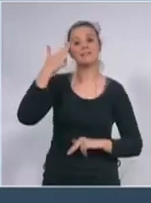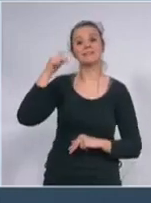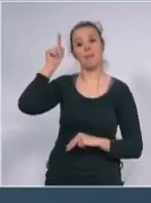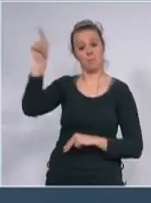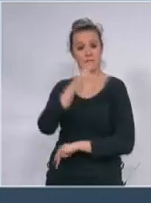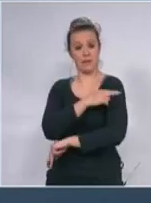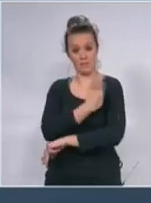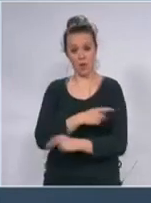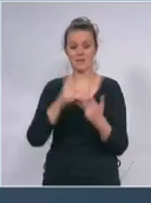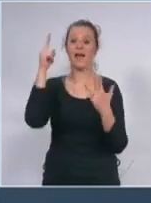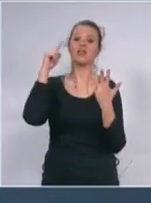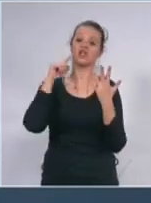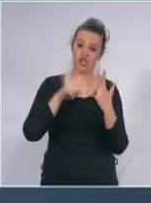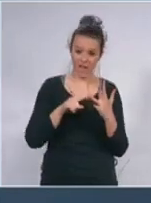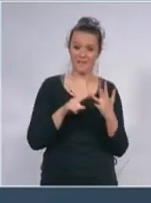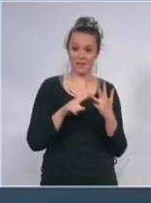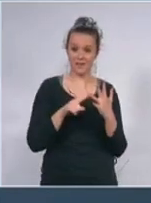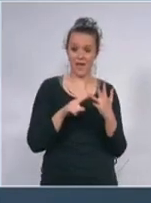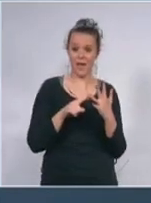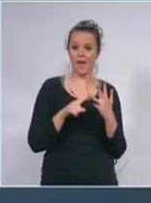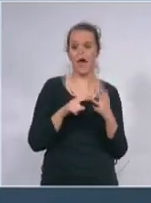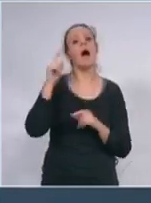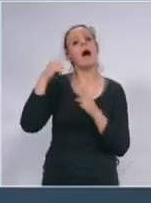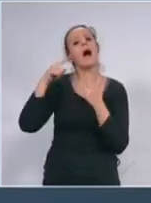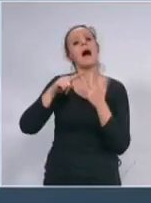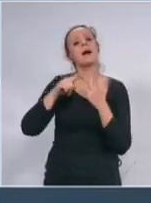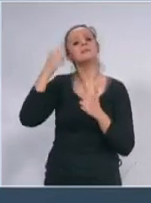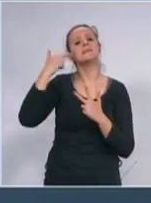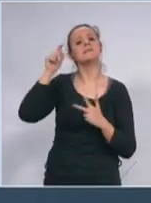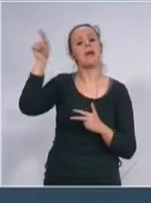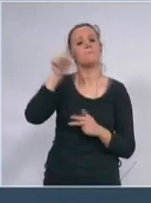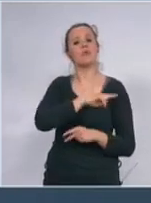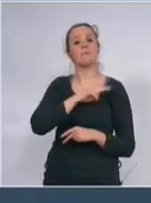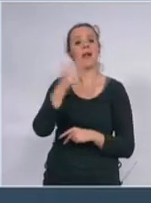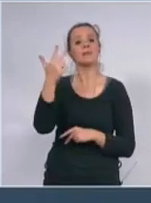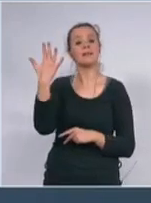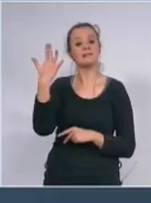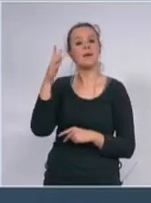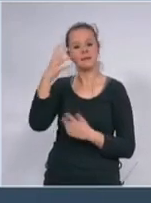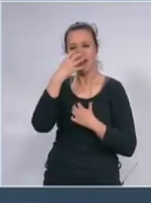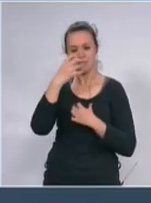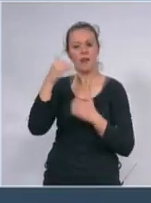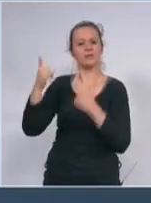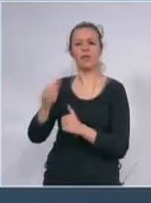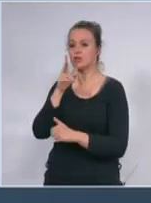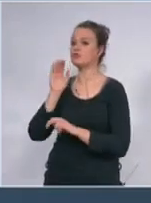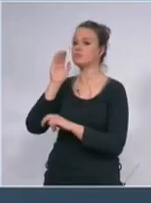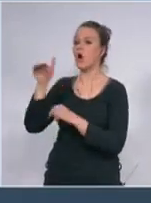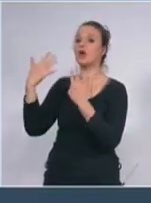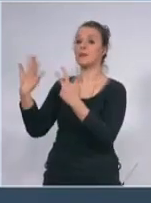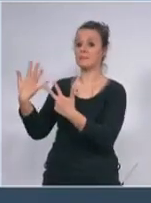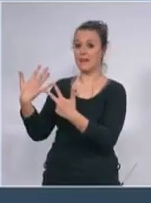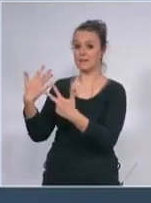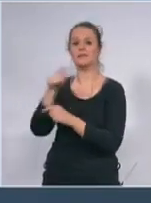bolnica kao četvrta je zemovska bolnica pri tome imala 35 dogurećemo do 80 respiratora samo da imate u vidu što smo u